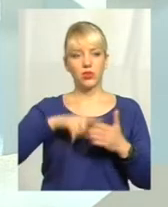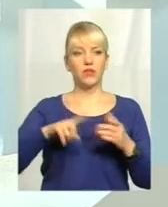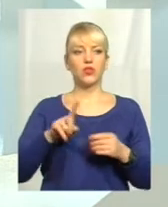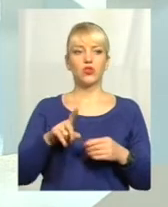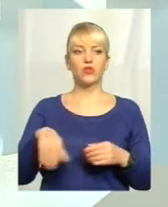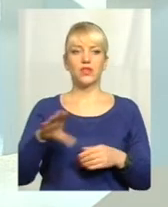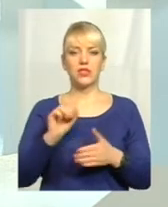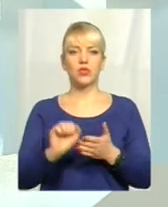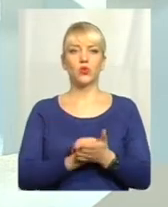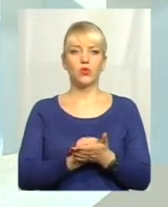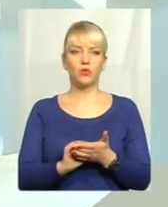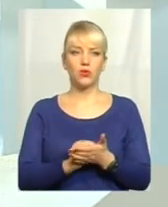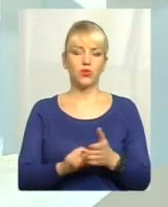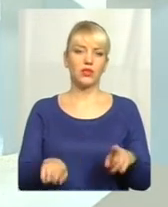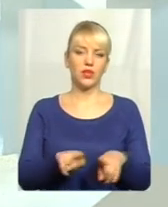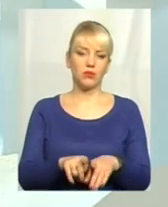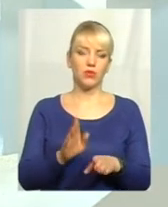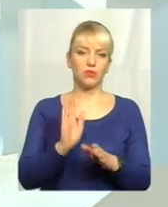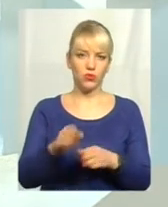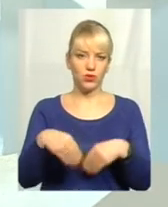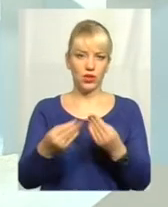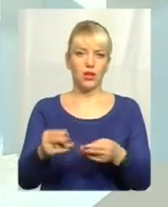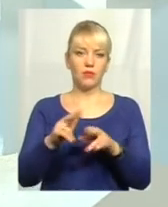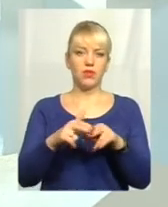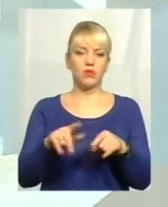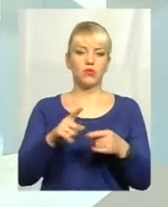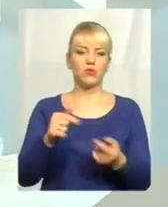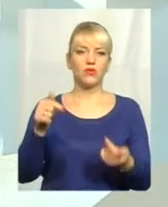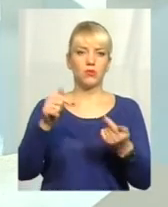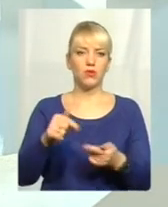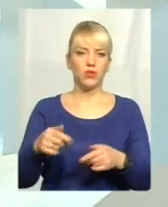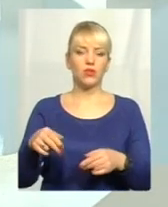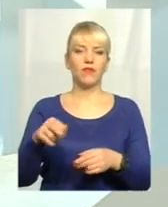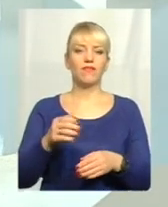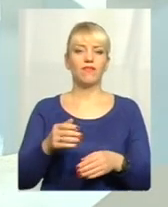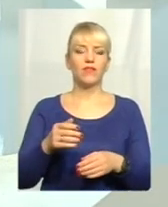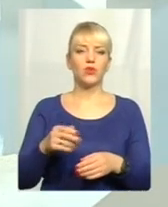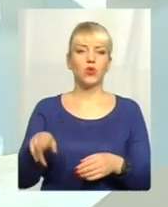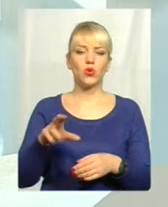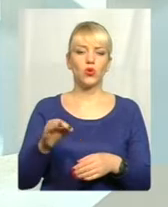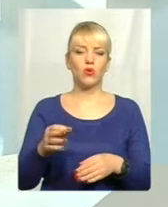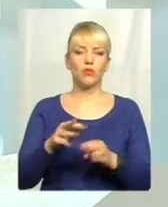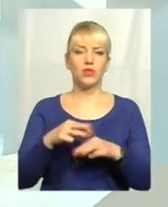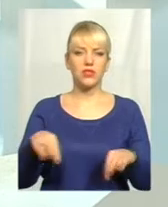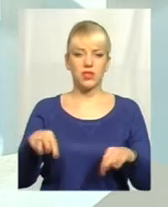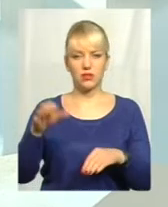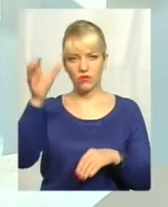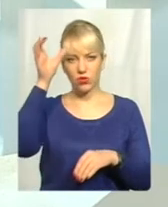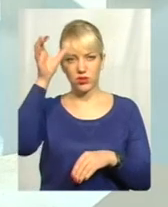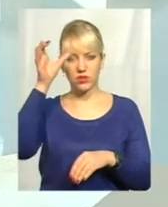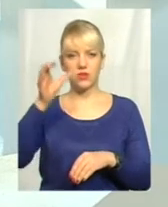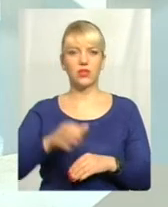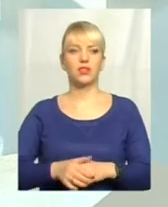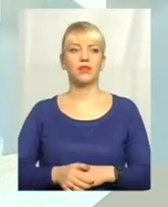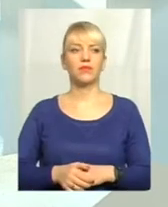документуються такими паспортами, тому що, дійсно, відповідно до наказу Міністерства освіти, відповідно до доручення Державної міграційної